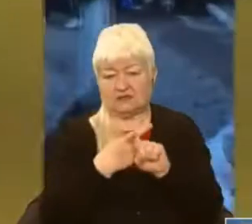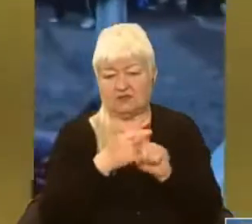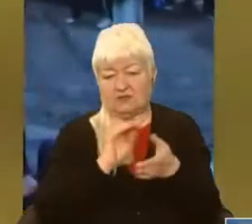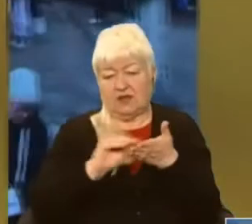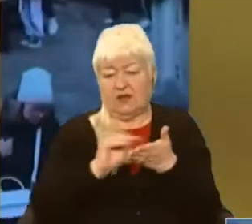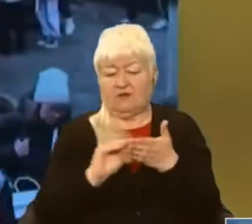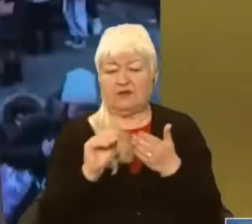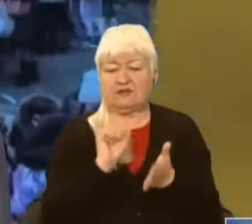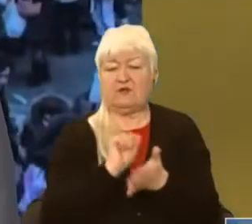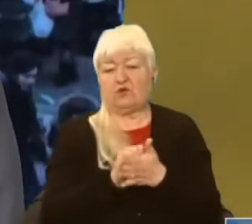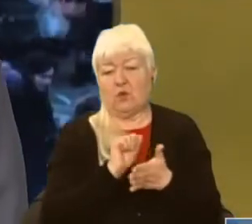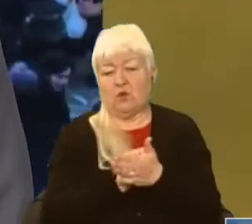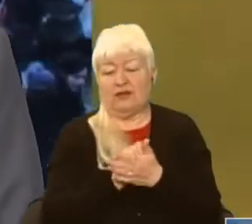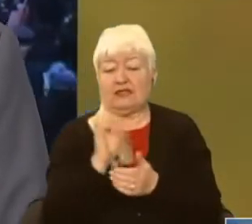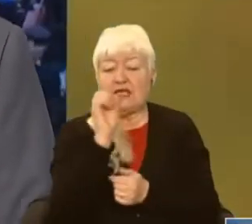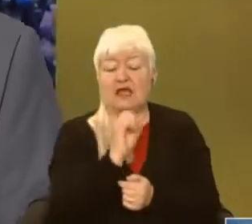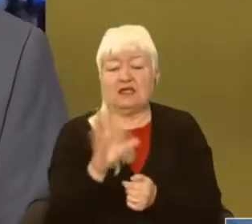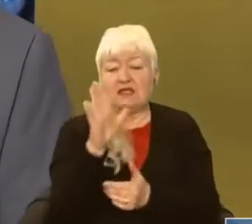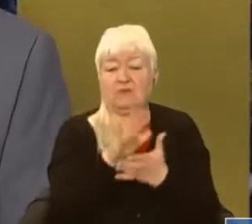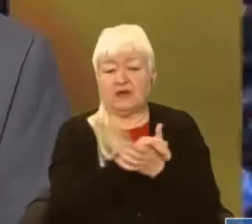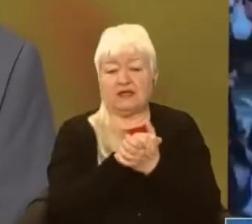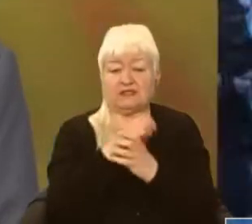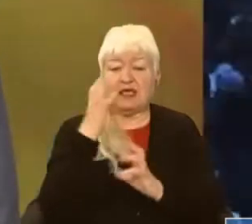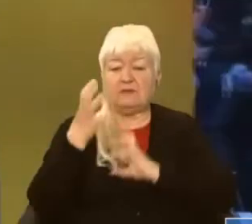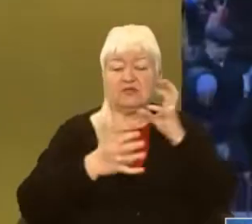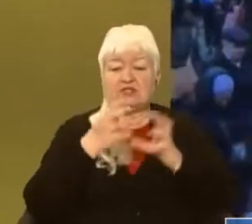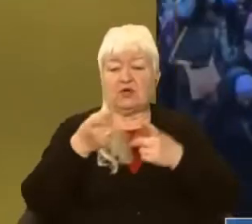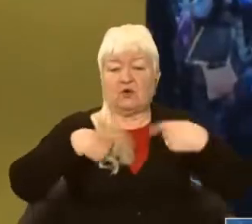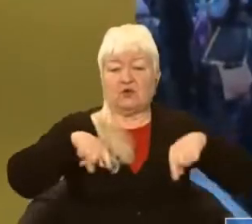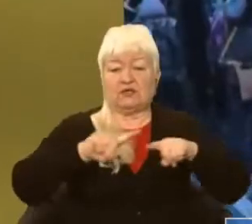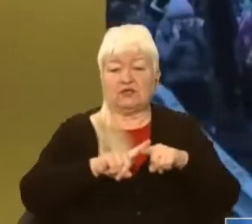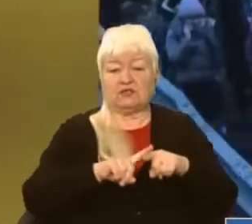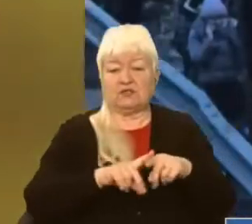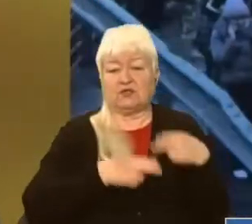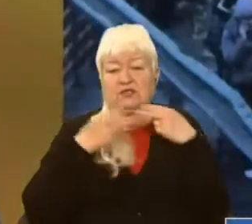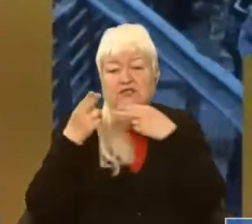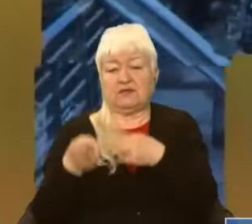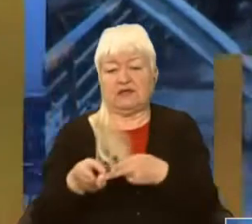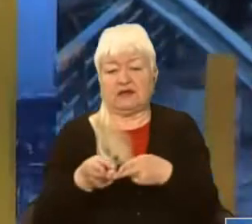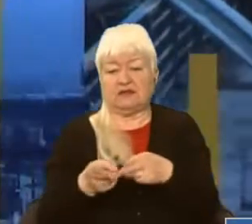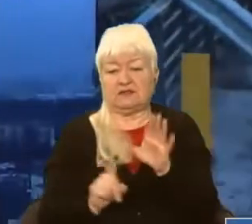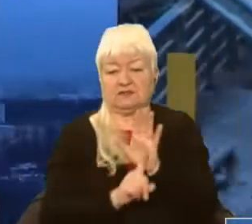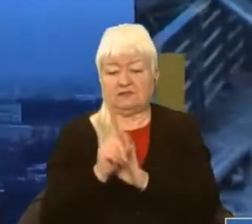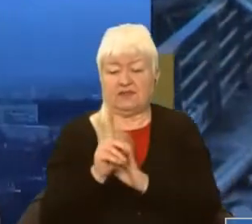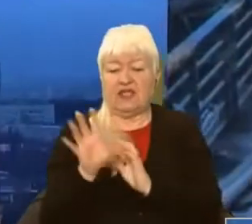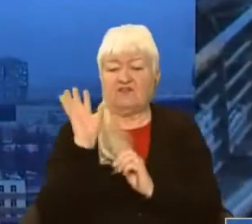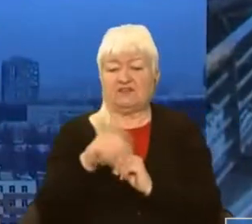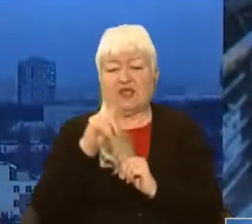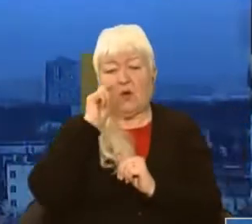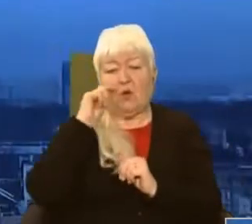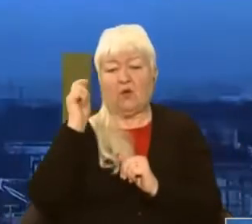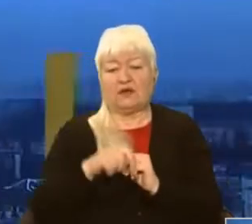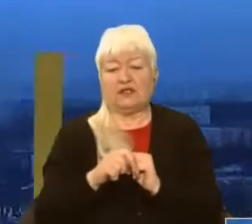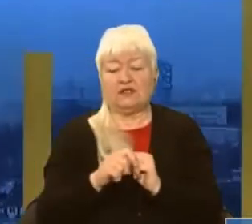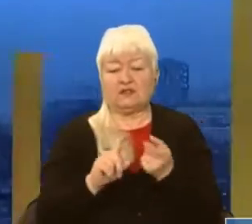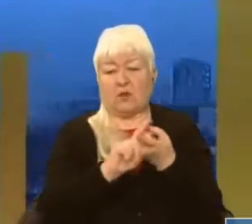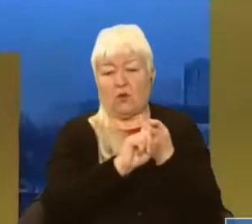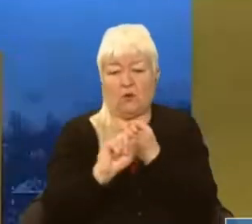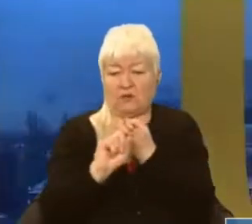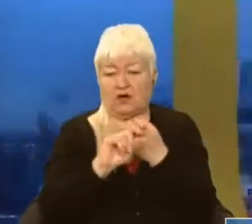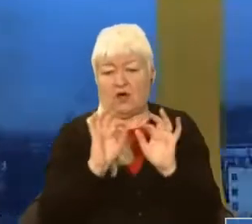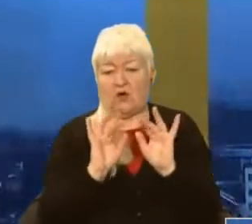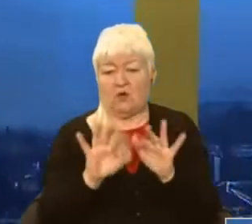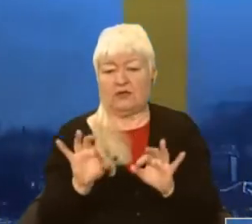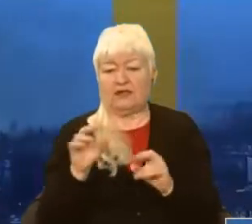А тим часом Європейський Союз та Міжнародна Організація з міграції запустили всеукраїнську комунікаційну кампанію для